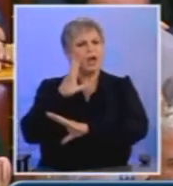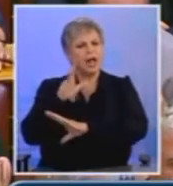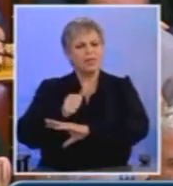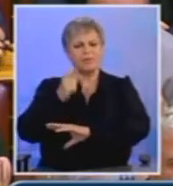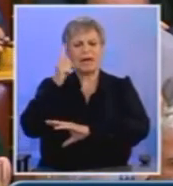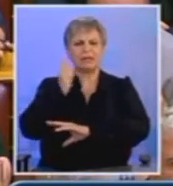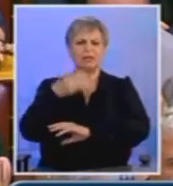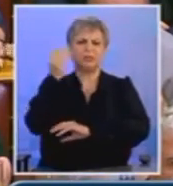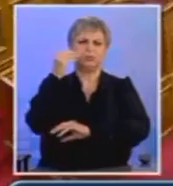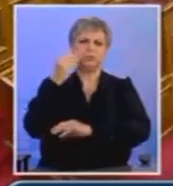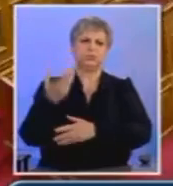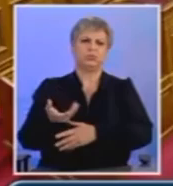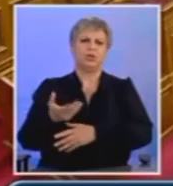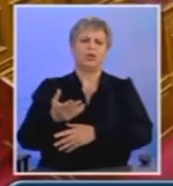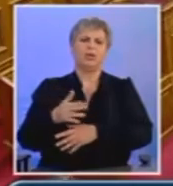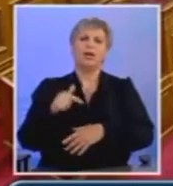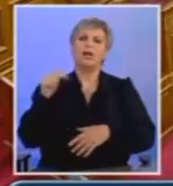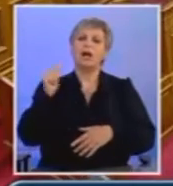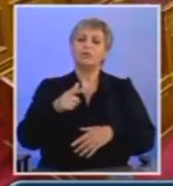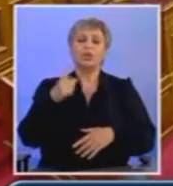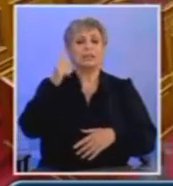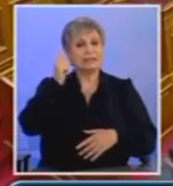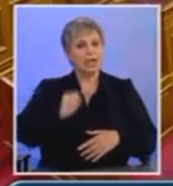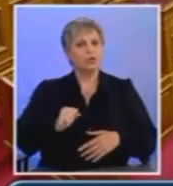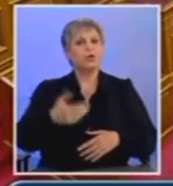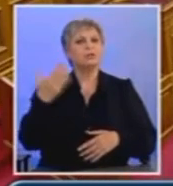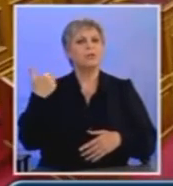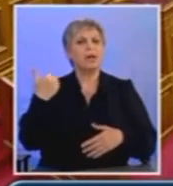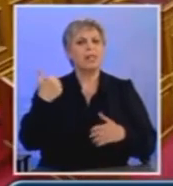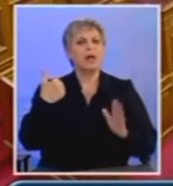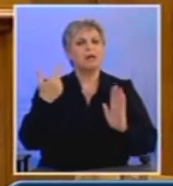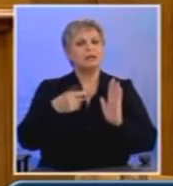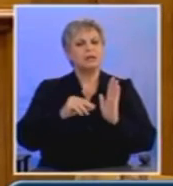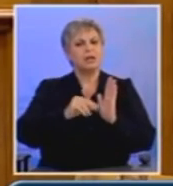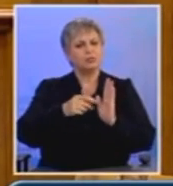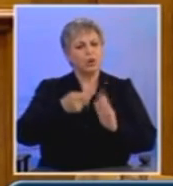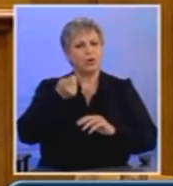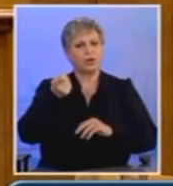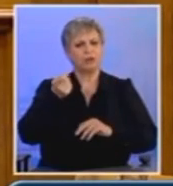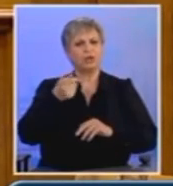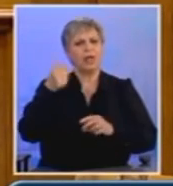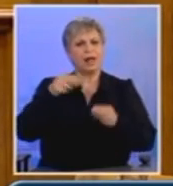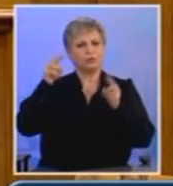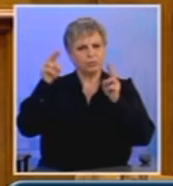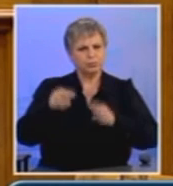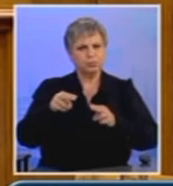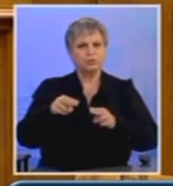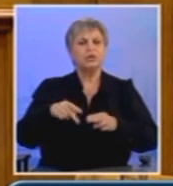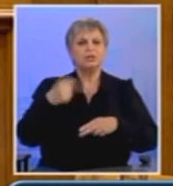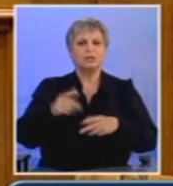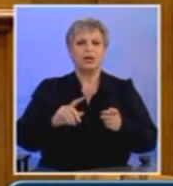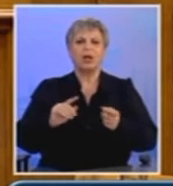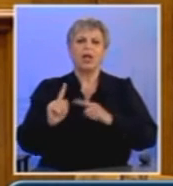ότι η προηγούμενη αναδιάρθρωση του χρέους το μεγάλο κούρεμα που έγινε τότε συνοδεύτηκε με κλιμάκωση της